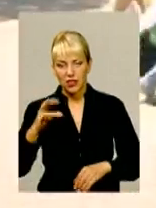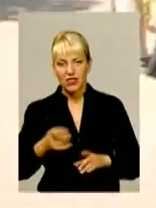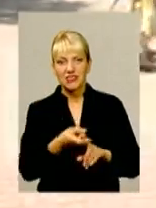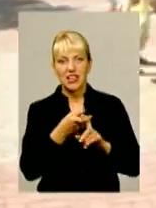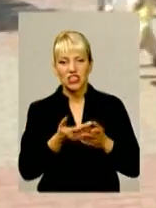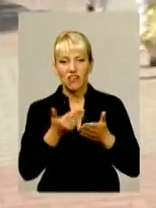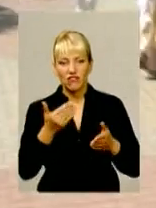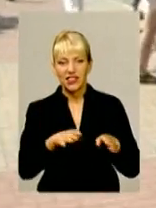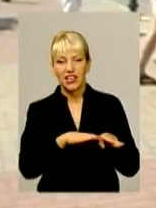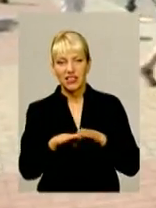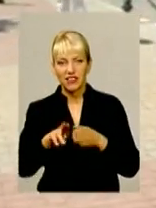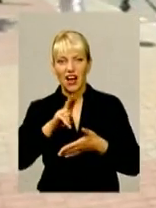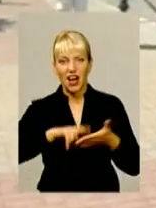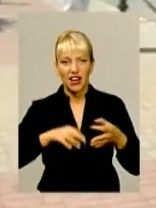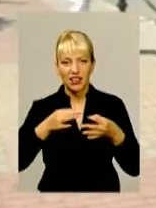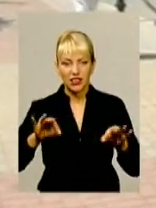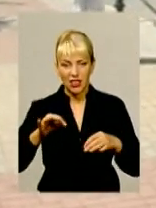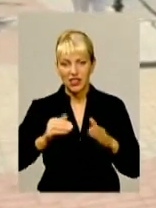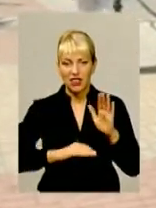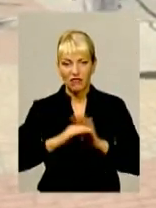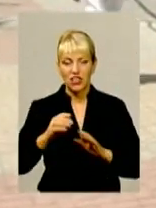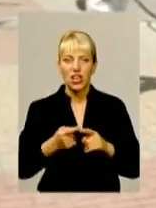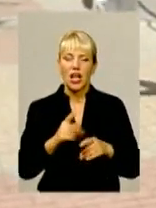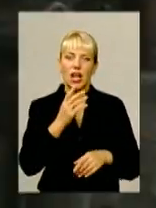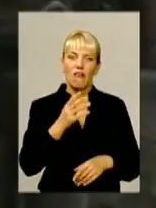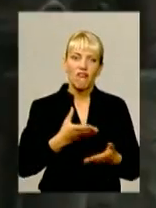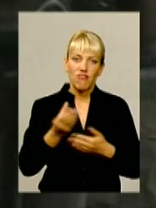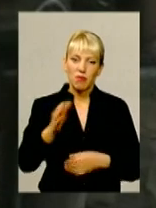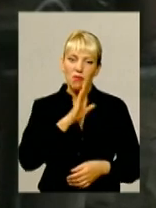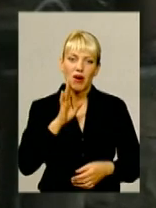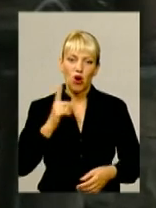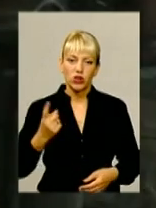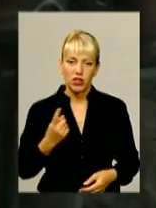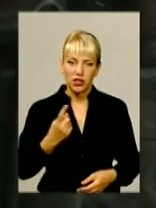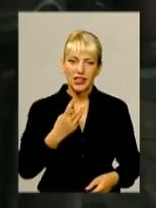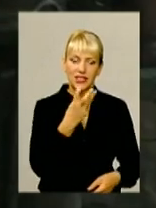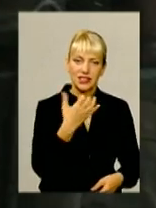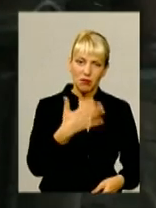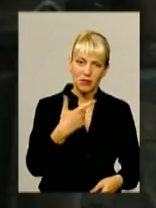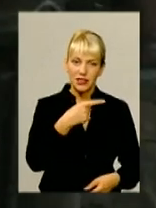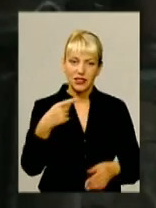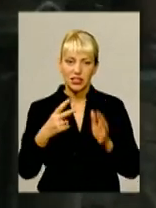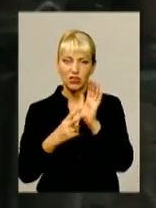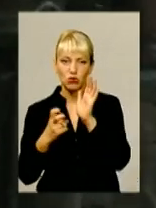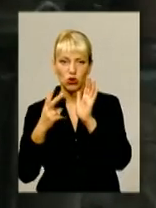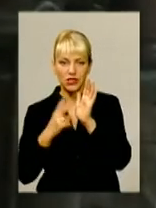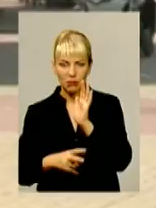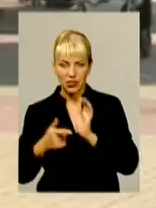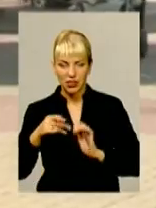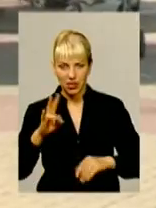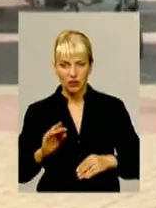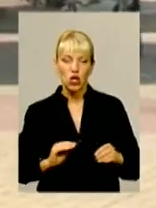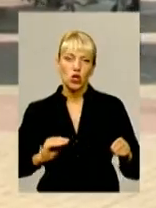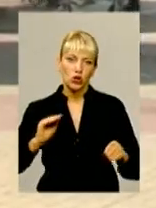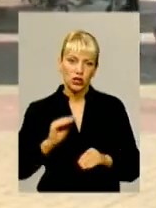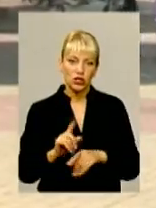вишу. Виплати одиноким матерям зростуть на 350-727 гривень. Додатково збільшиться заробітна плата працівникам соціальної та